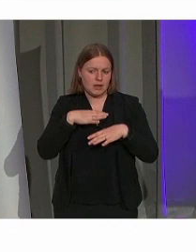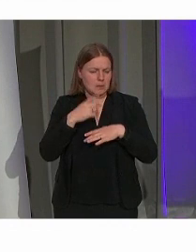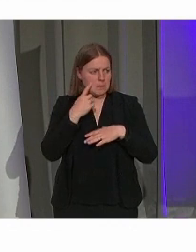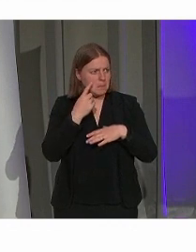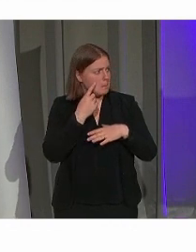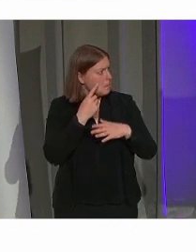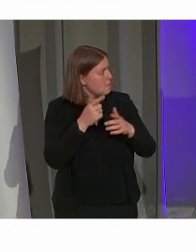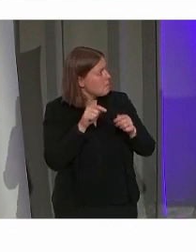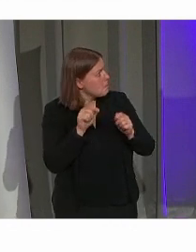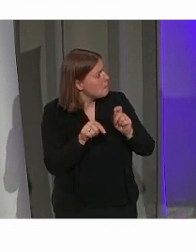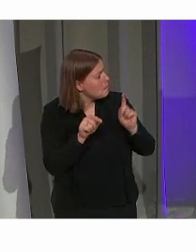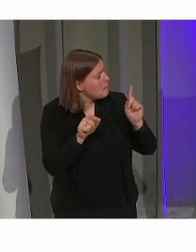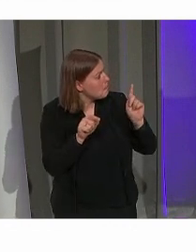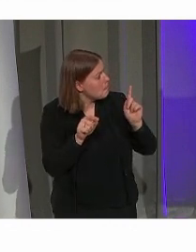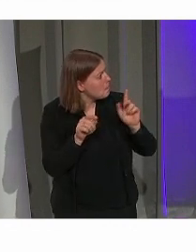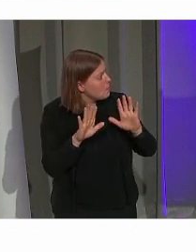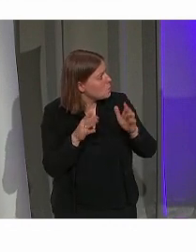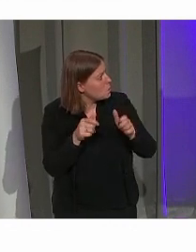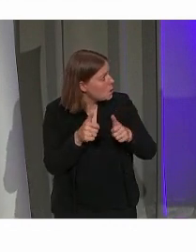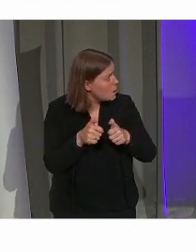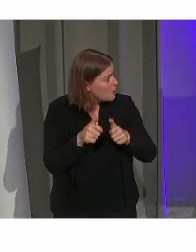of ik dit hier...